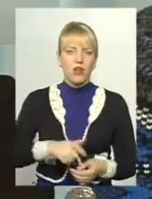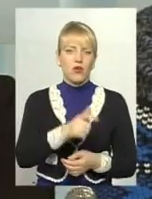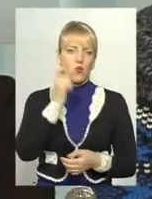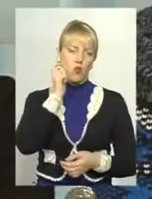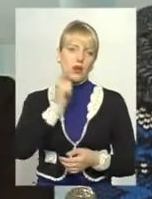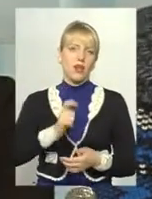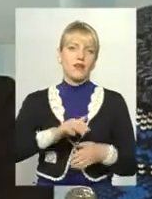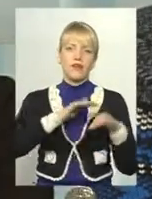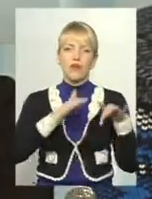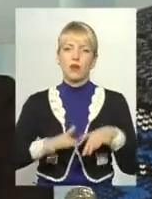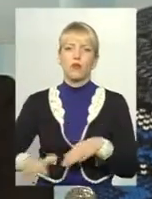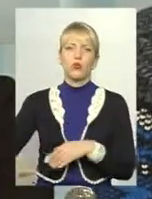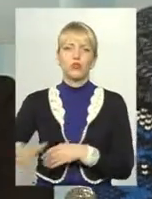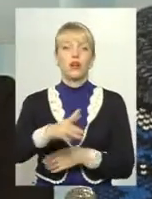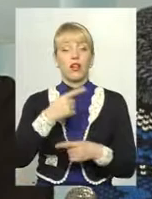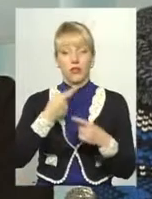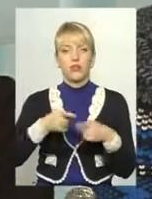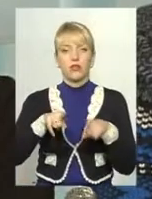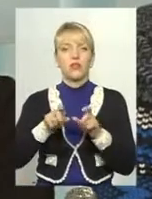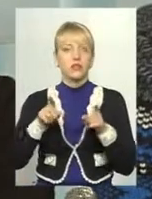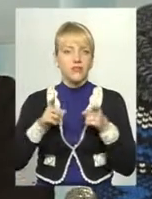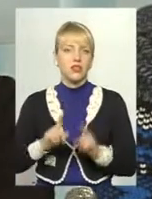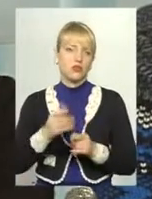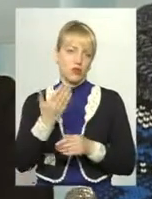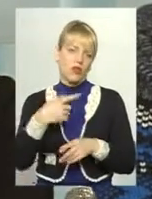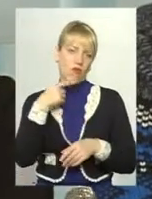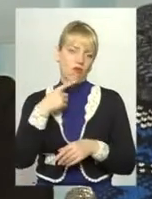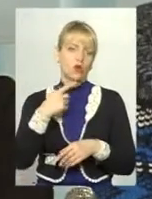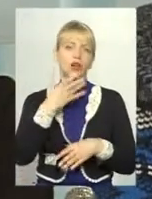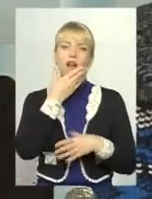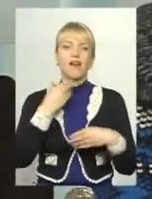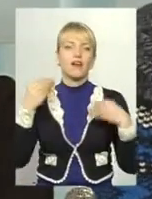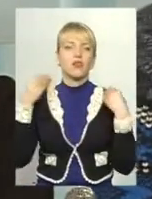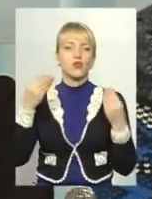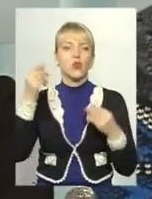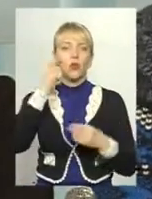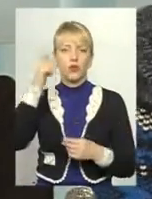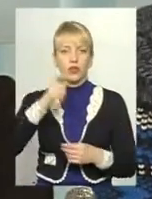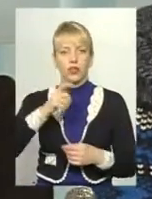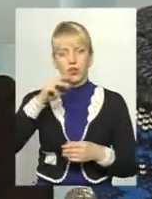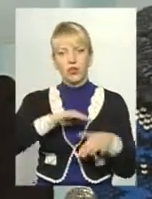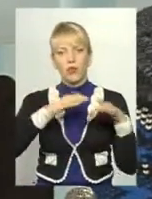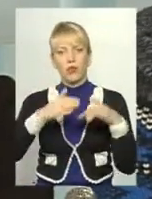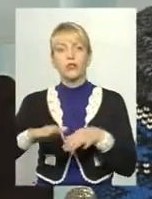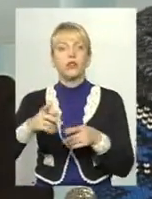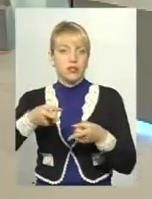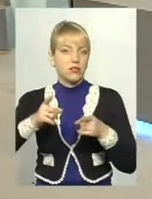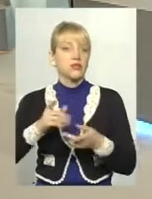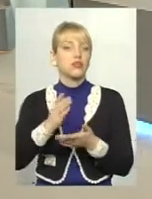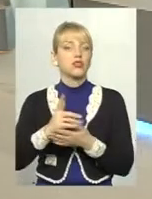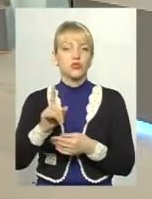каже, краще, Україна, Поділля. Тому таке в нас, ми готові, і в нас є, що показати, якщо говорити про релігійний туризм.